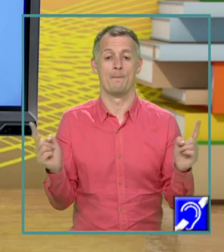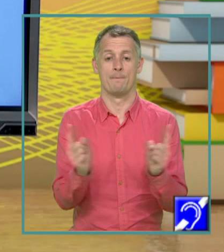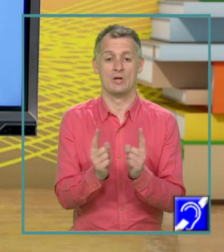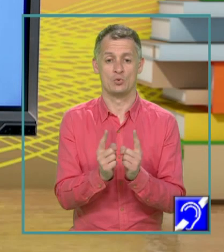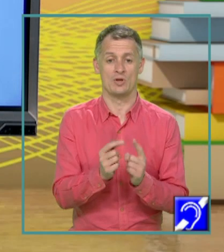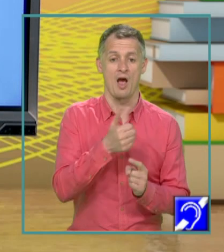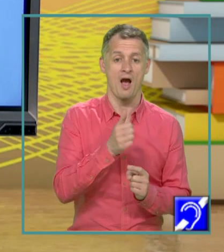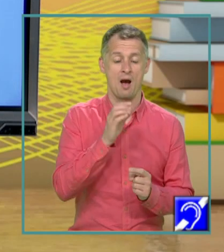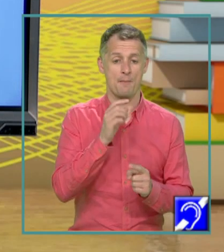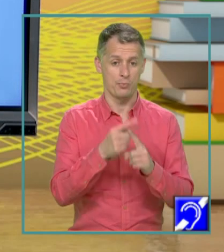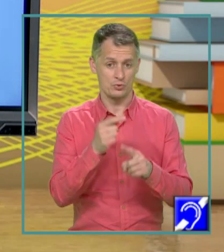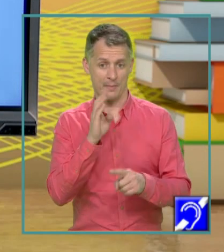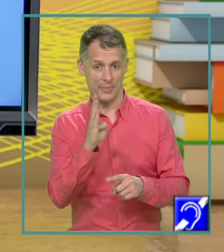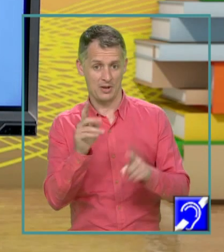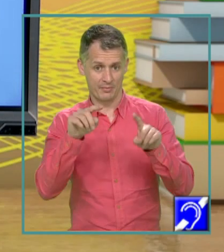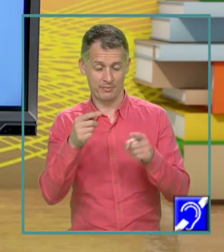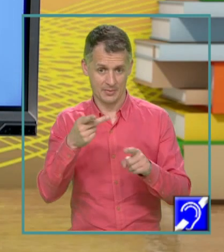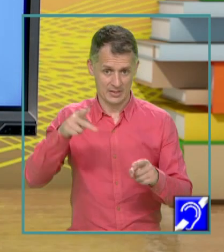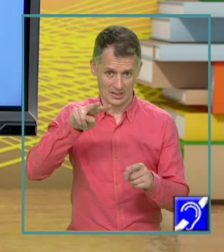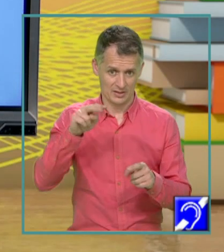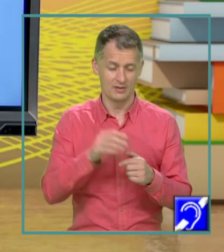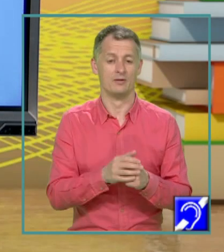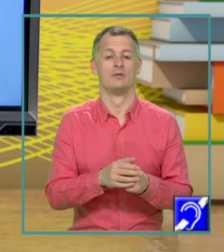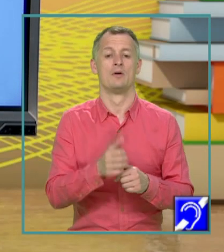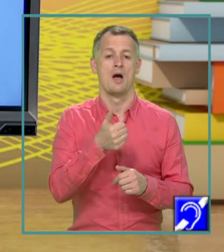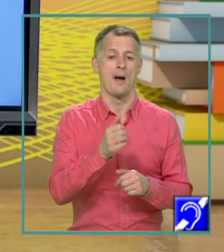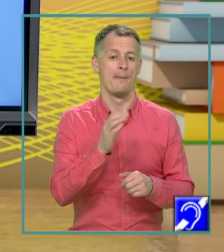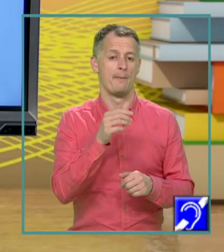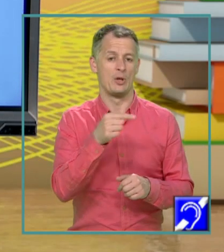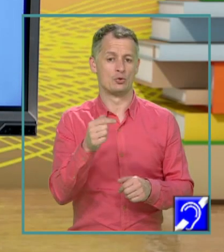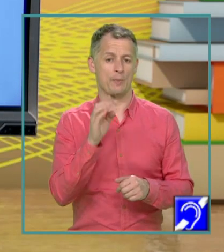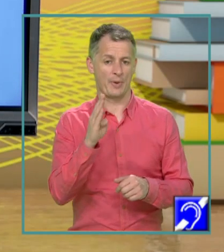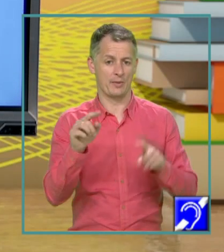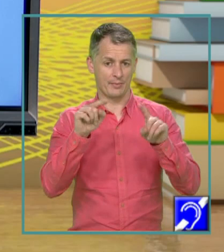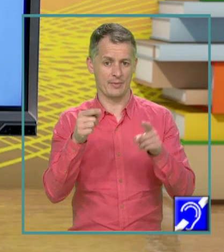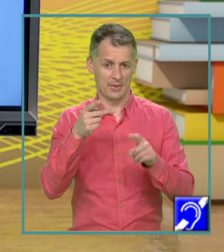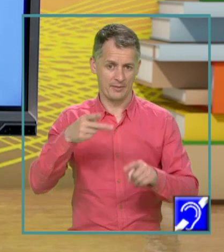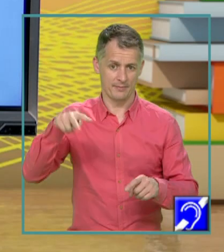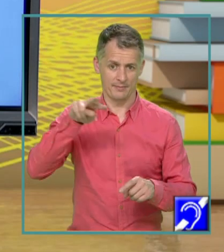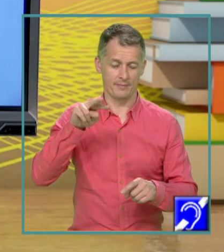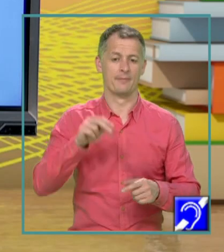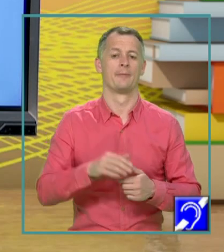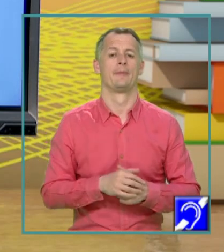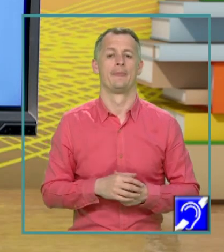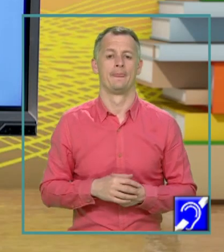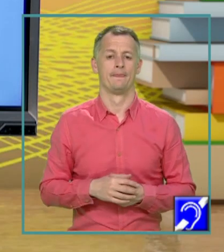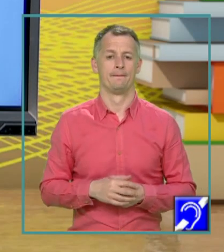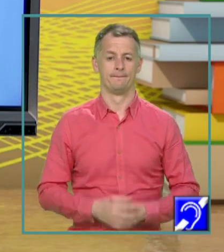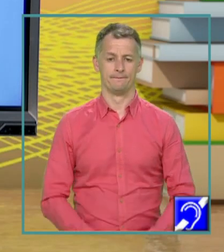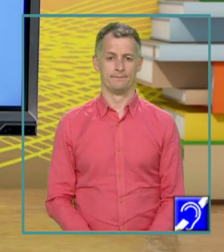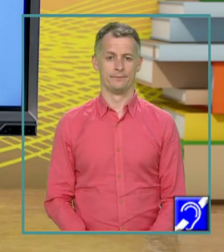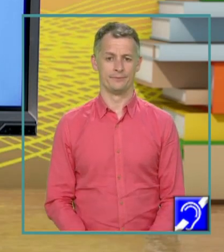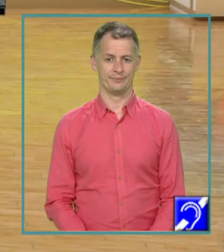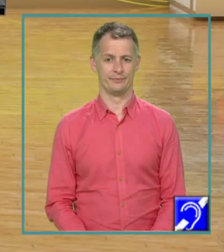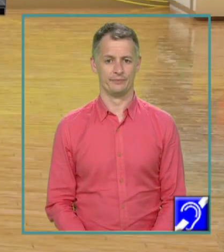plus 2ab plus b pătrat a plus b la pătrat și a pătrat minus 2ab plus b pătrat a minus b